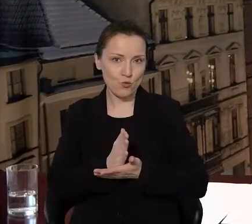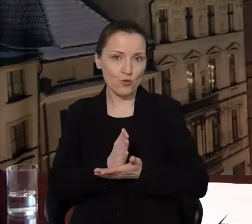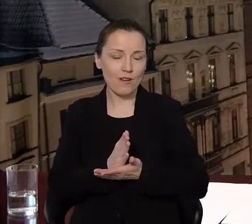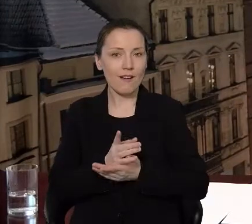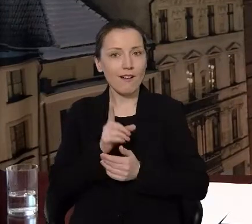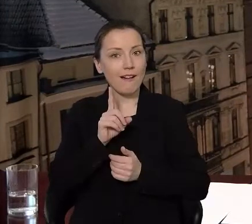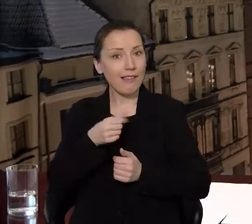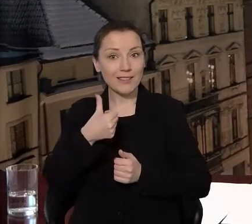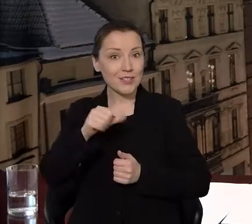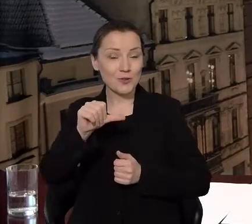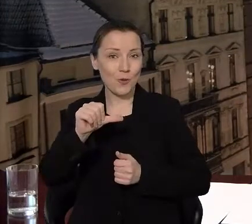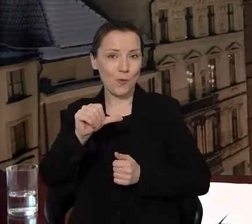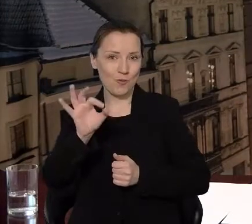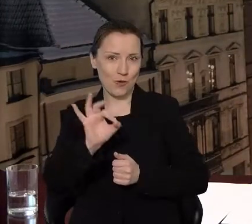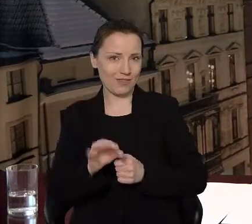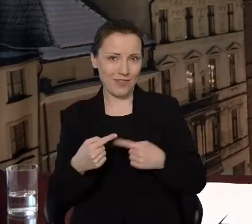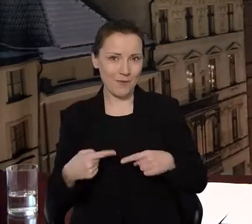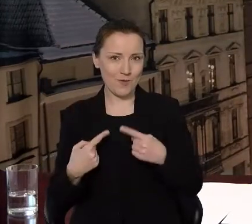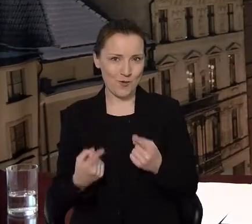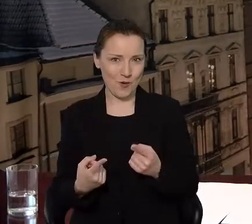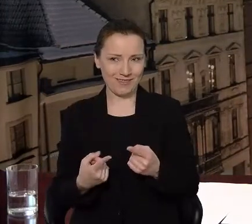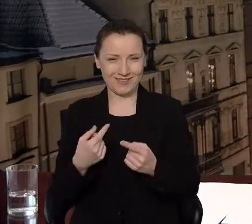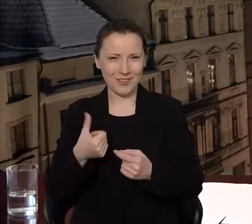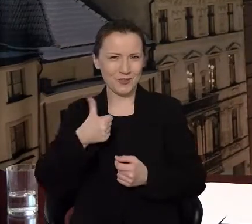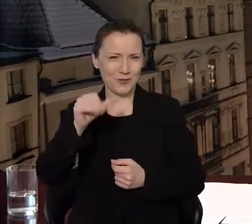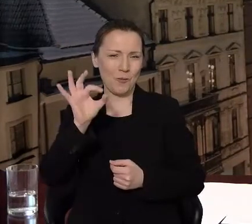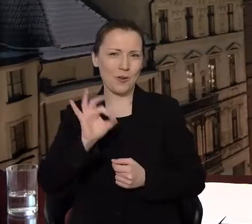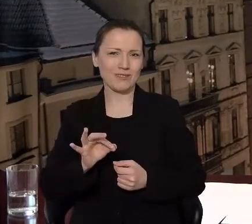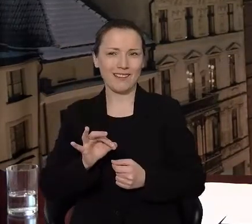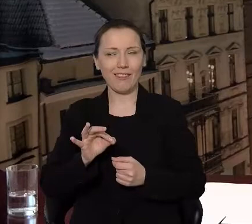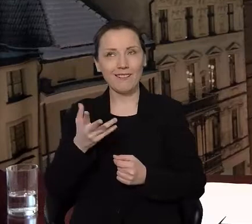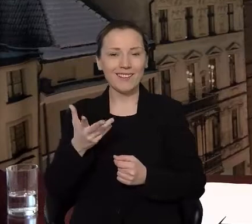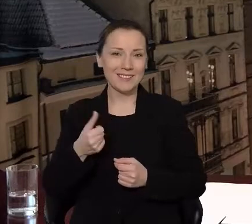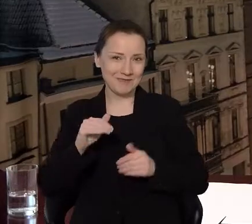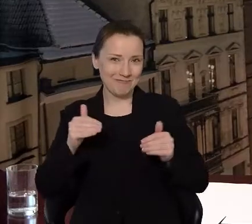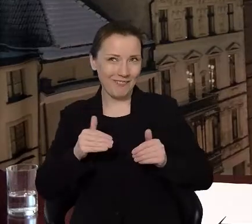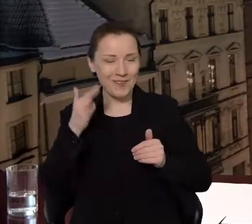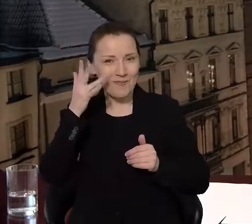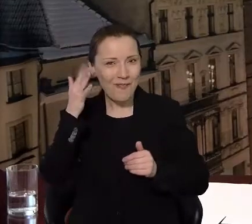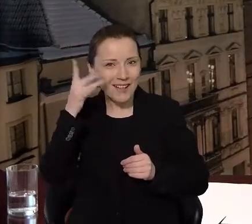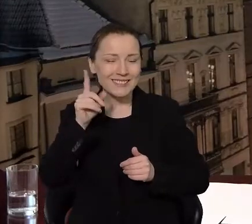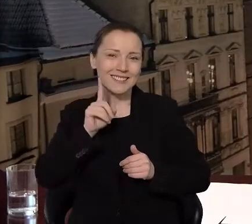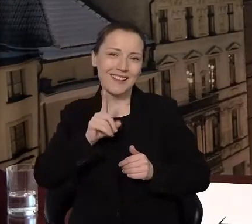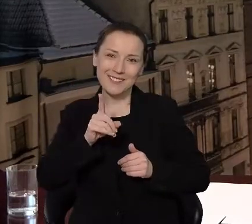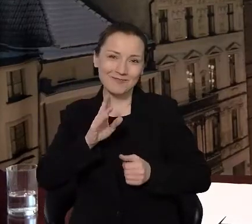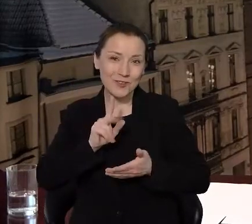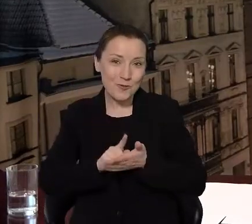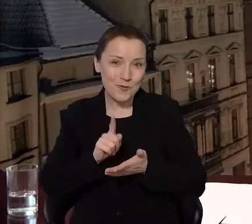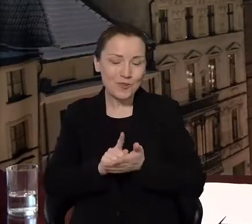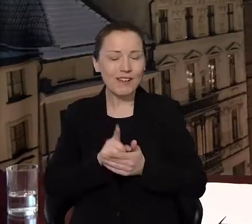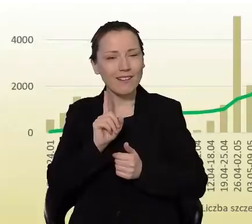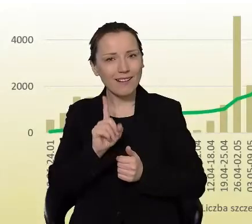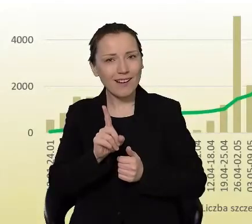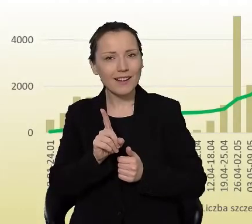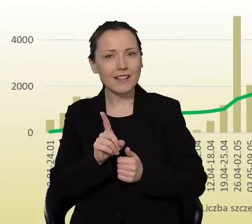nie 100%. Tak, to byłby ideał, 100% pewnie nie będzie możliwy do osiągnięcia, ale jednak